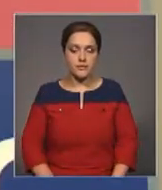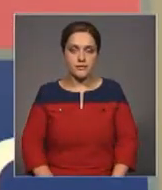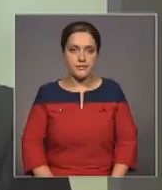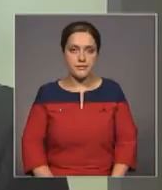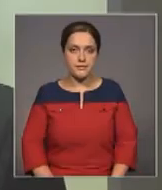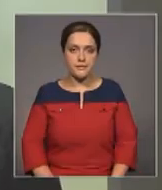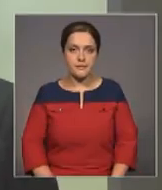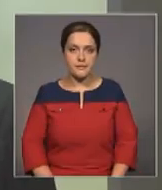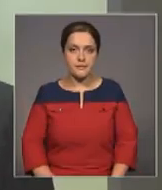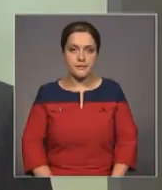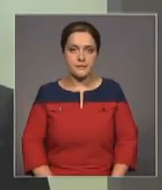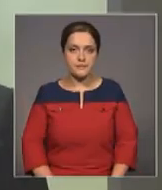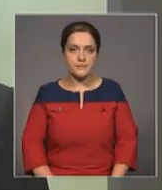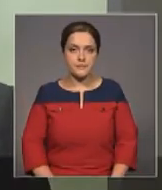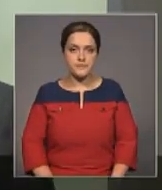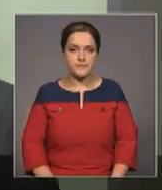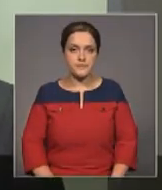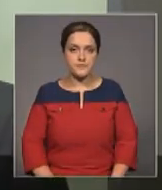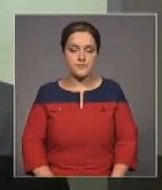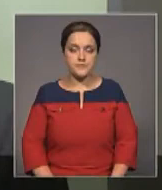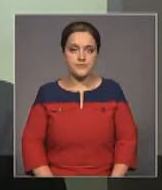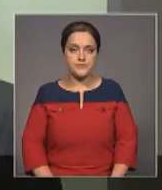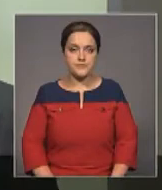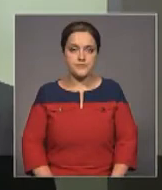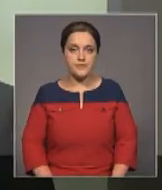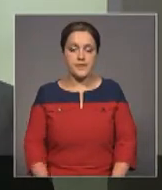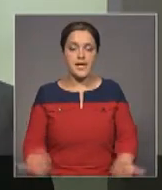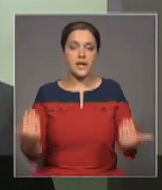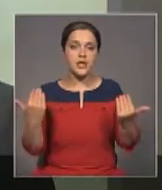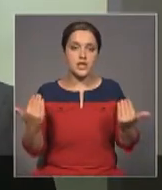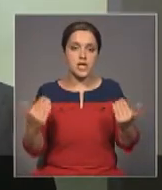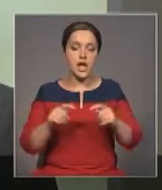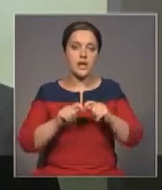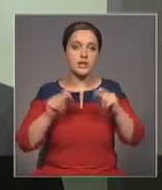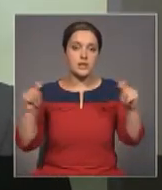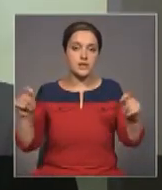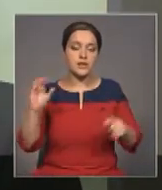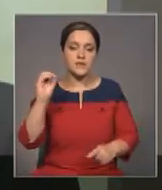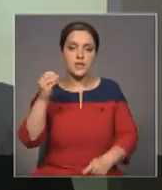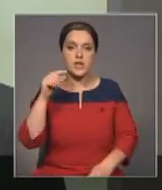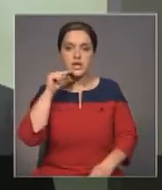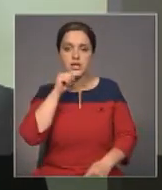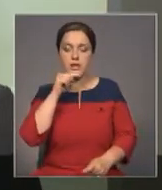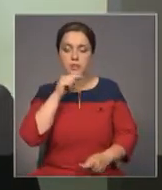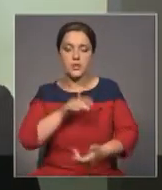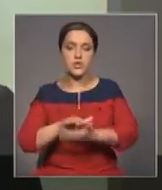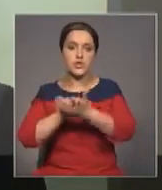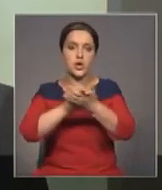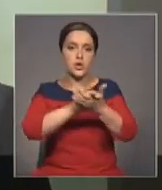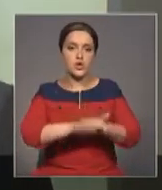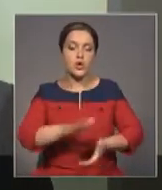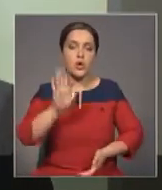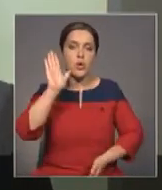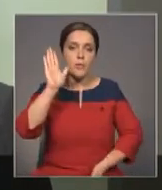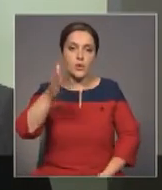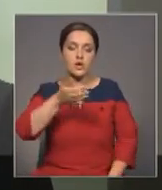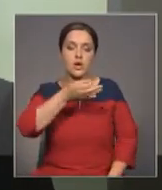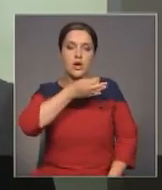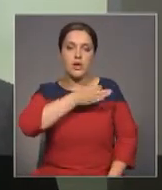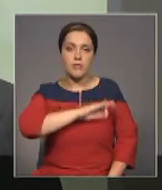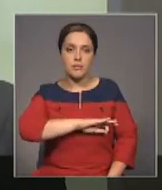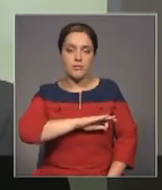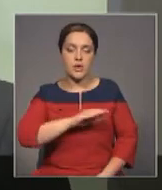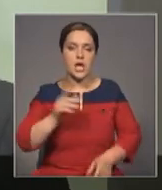Восхождение наших государств в Евразийский экономический союз будет служить реальным путем